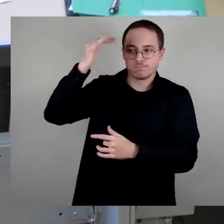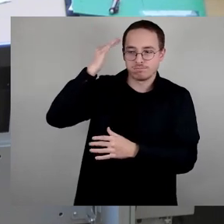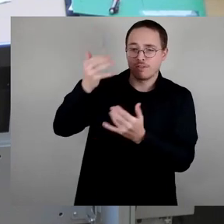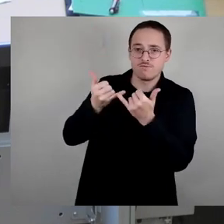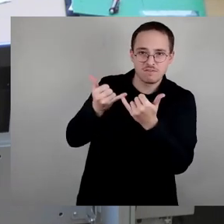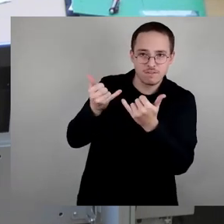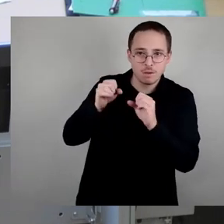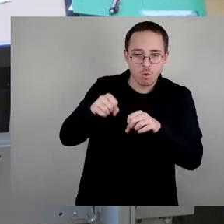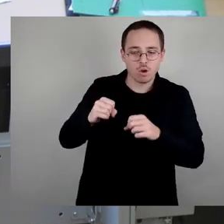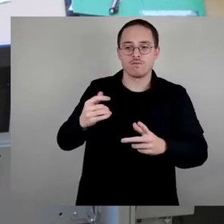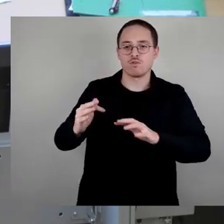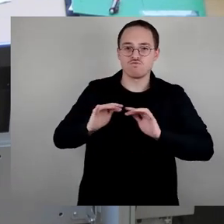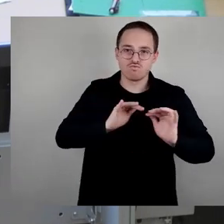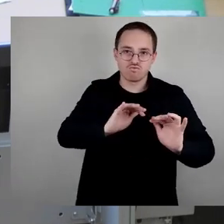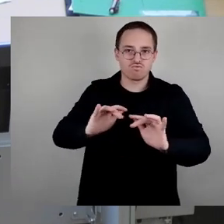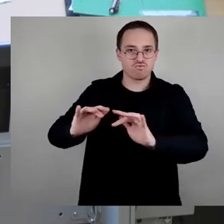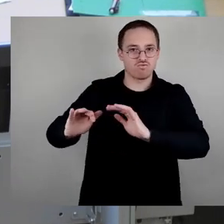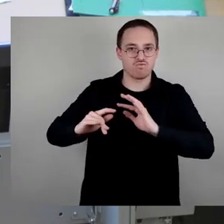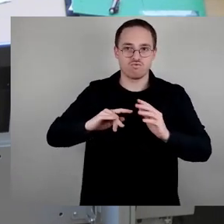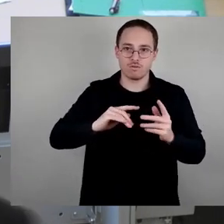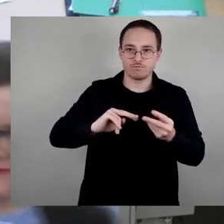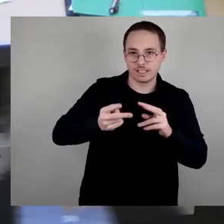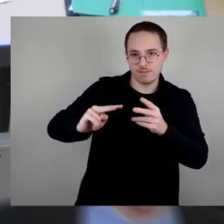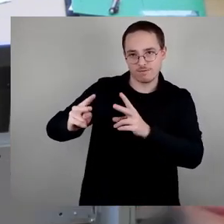demokratische Erinnerungskultur. Vielen Dank.